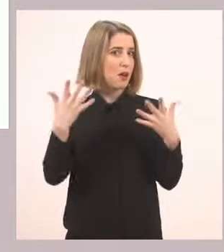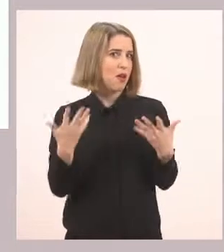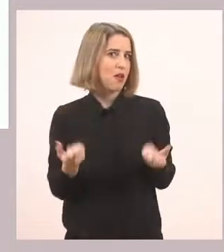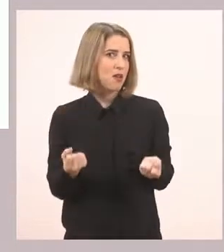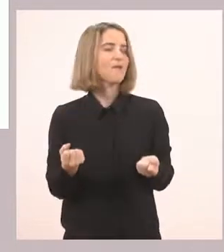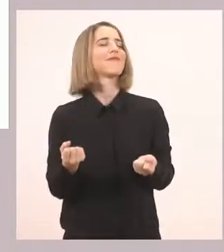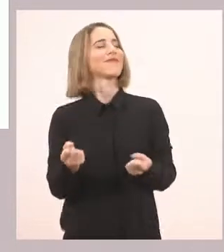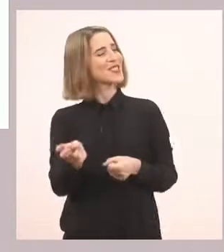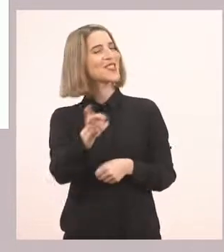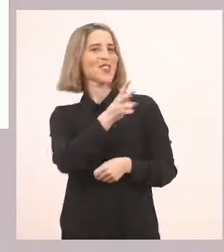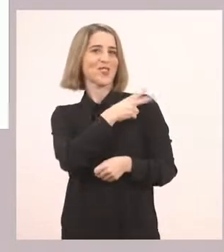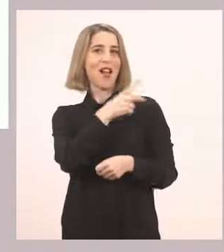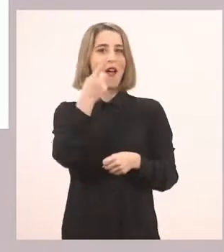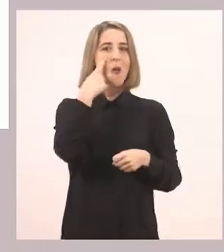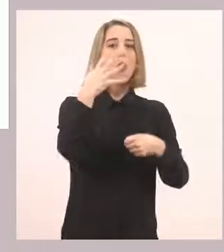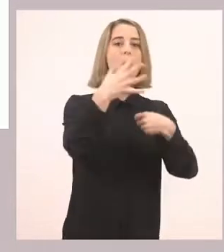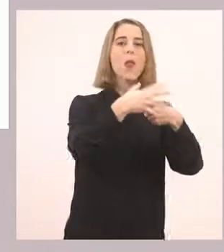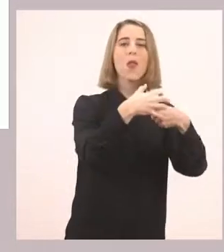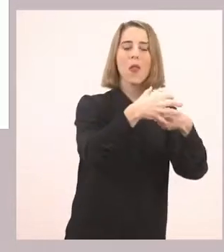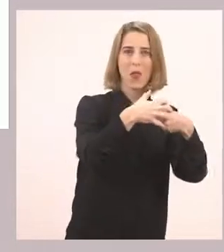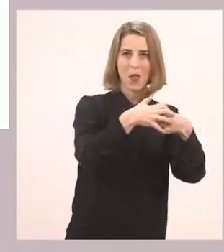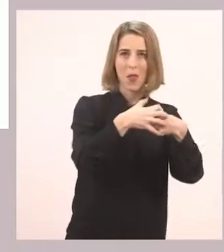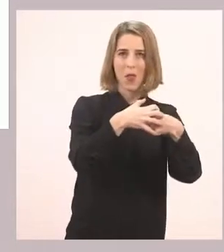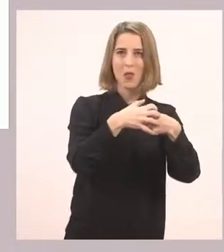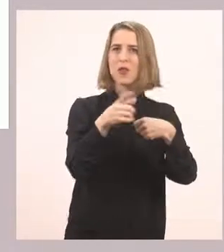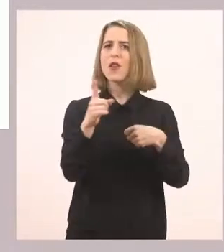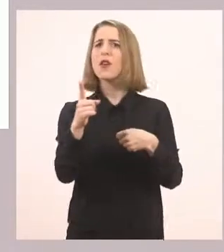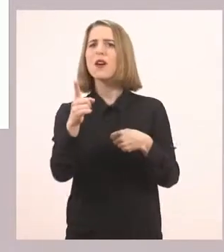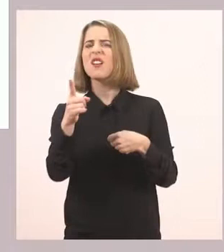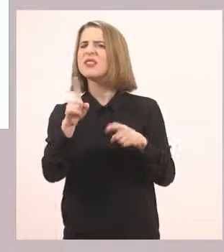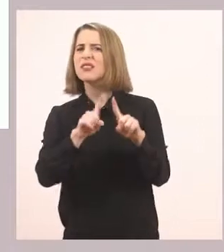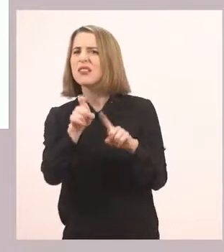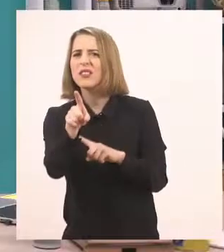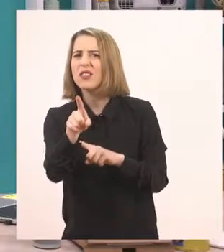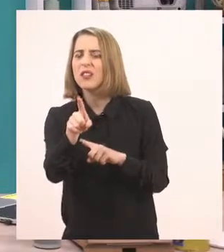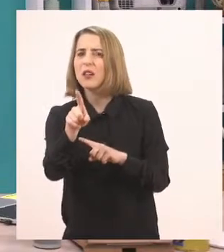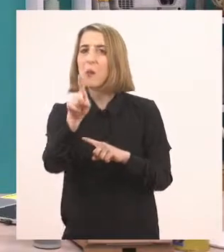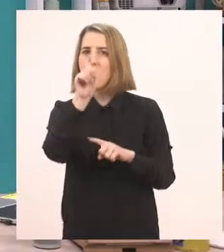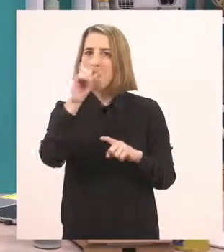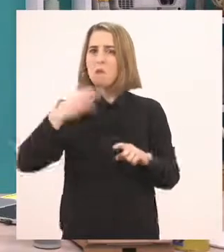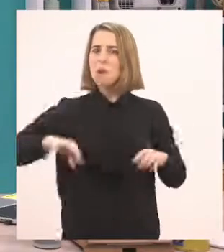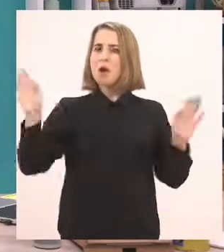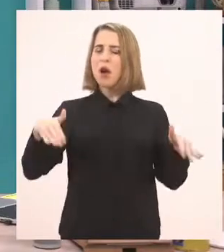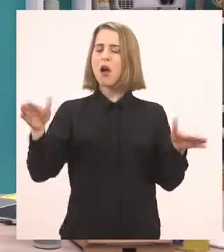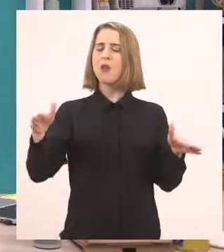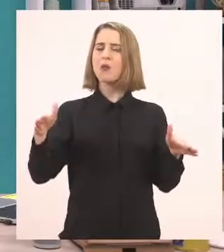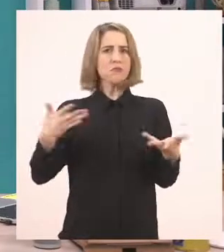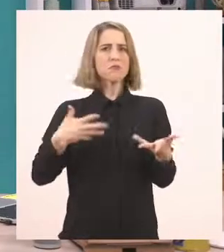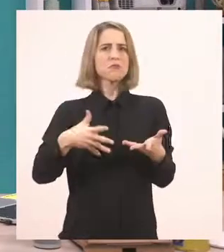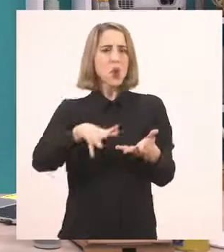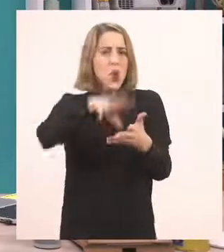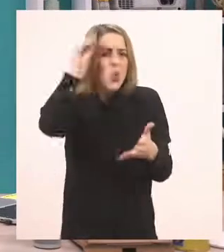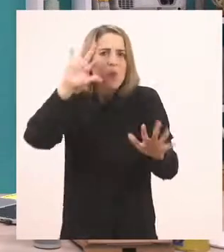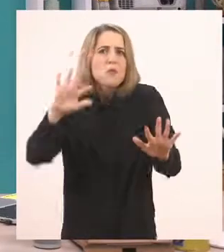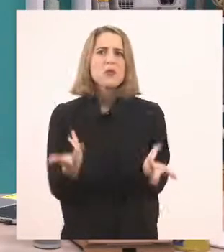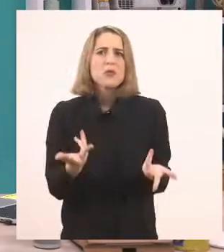Πολύ ξωστά βλέπουμε μια γατούλα και έναν παπαγάλο. Πού το καταλάβατε ότι είναι παπαγάλος?